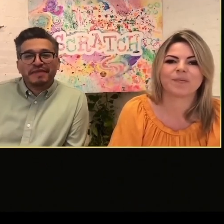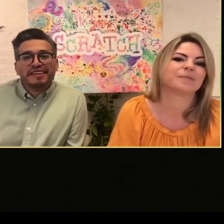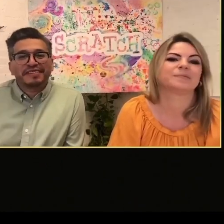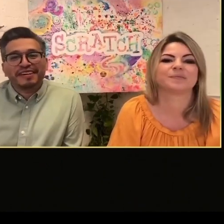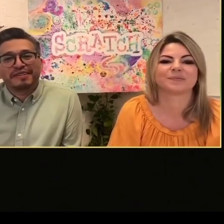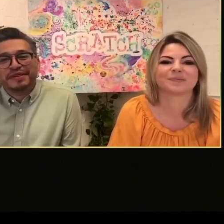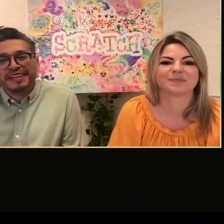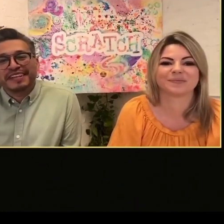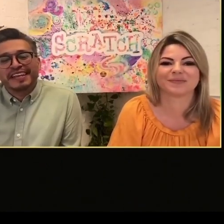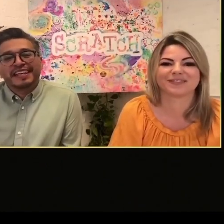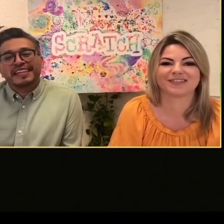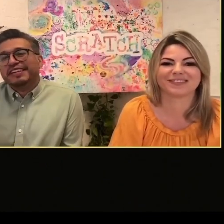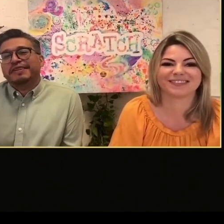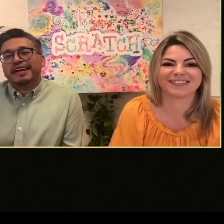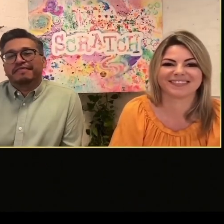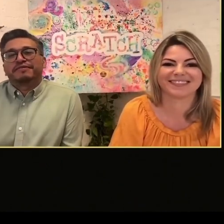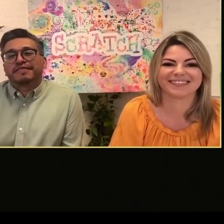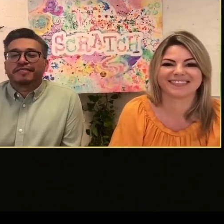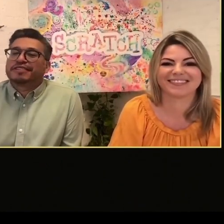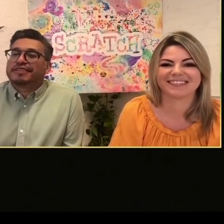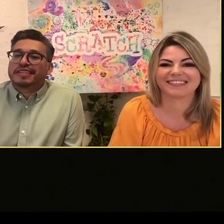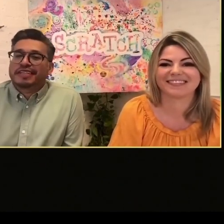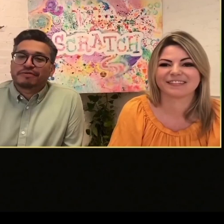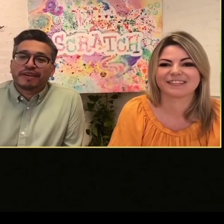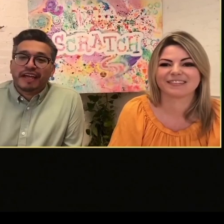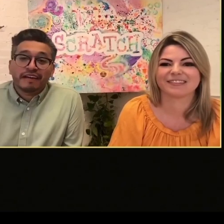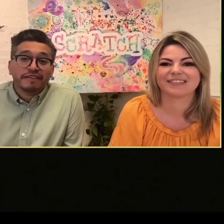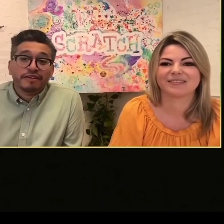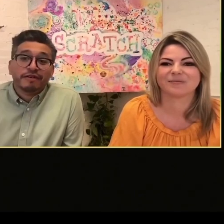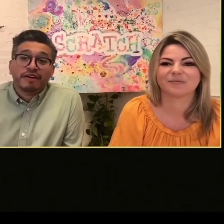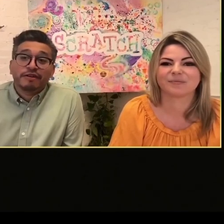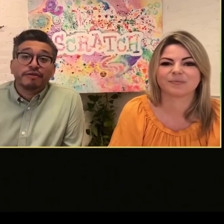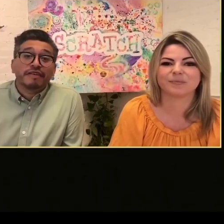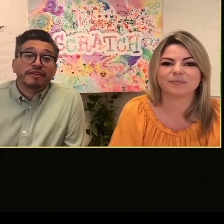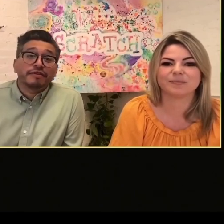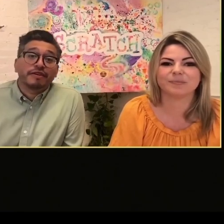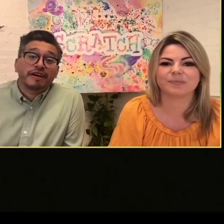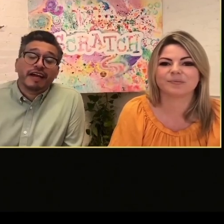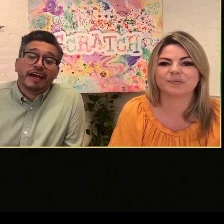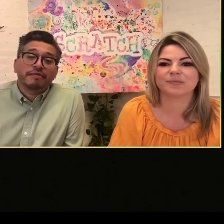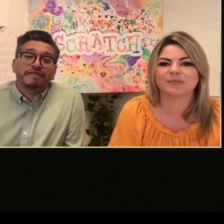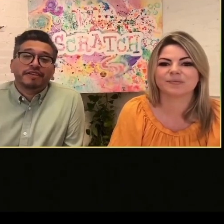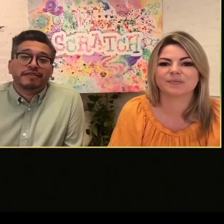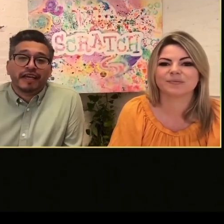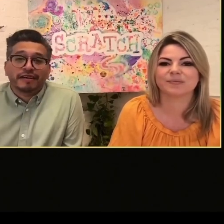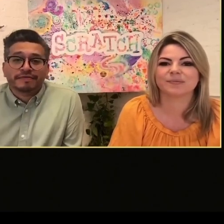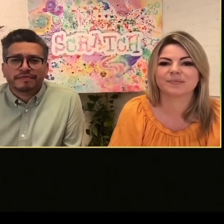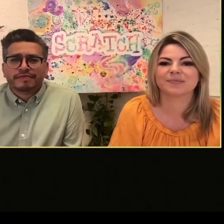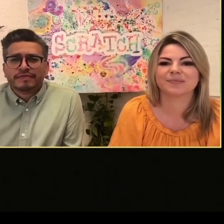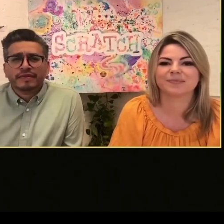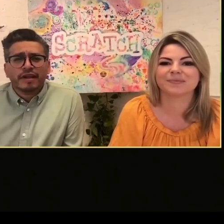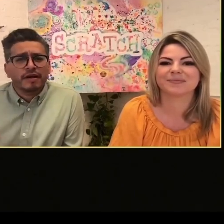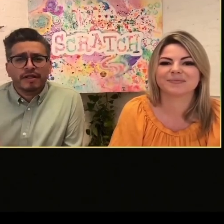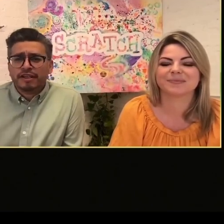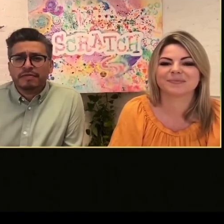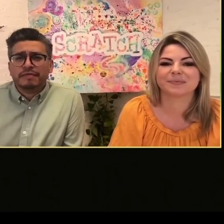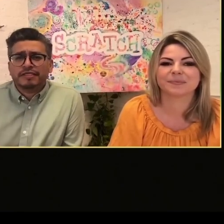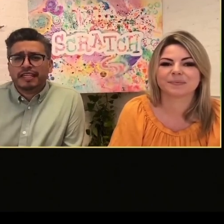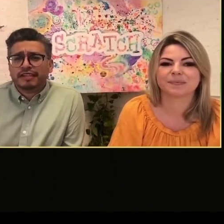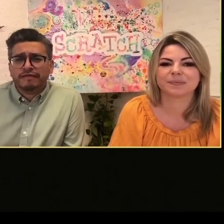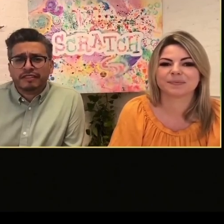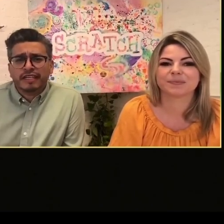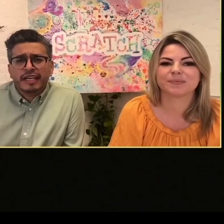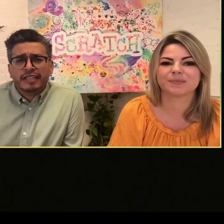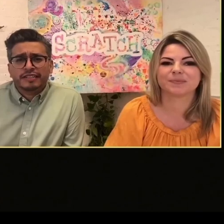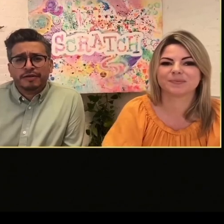Oggi, di questa conferenza, sarà organizzata da fondazioni. Avremo più di 100 persone di